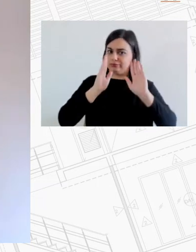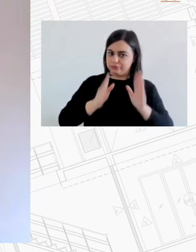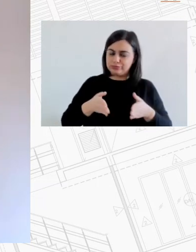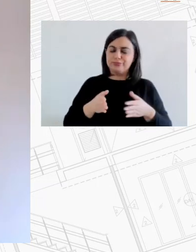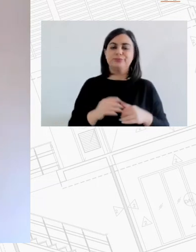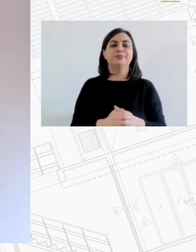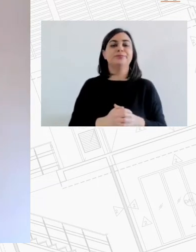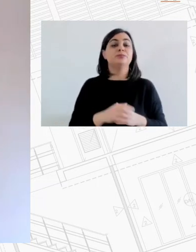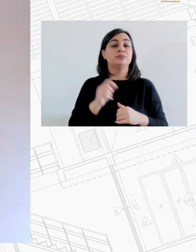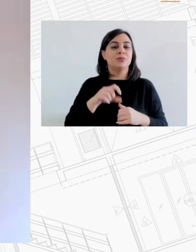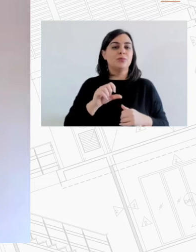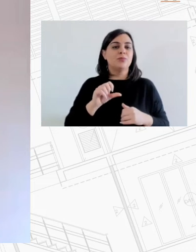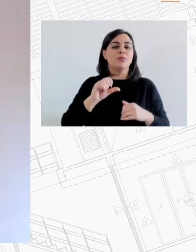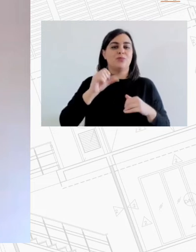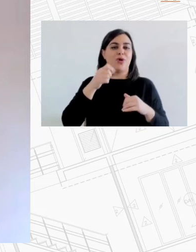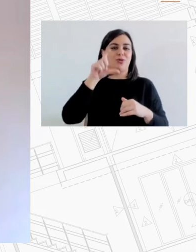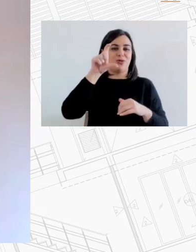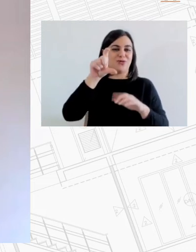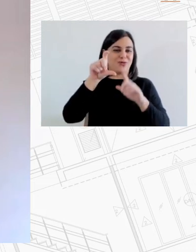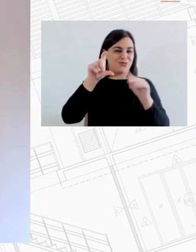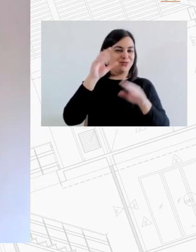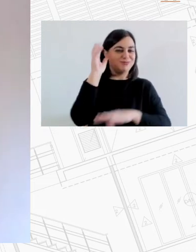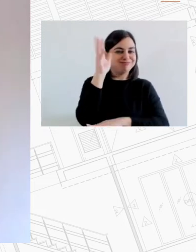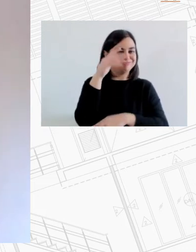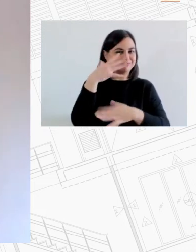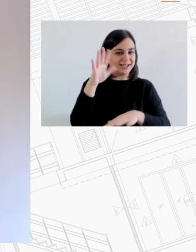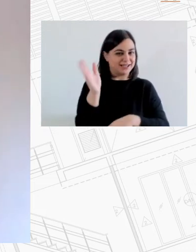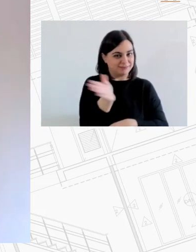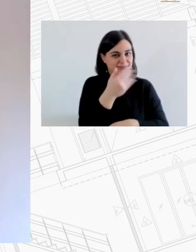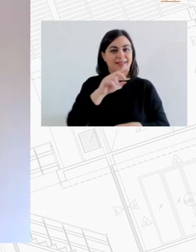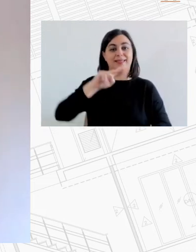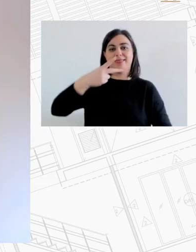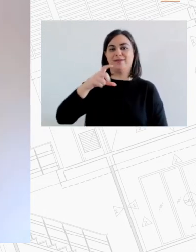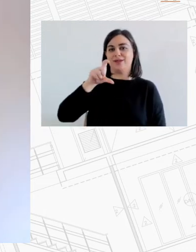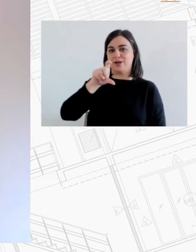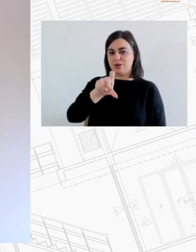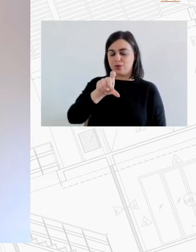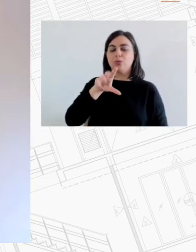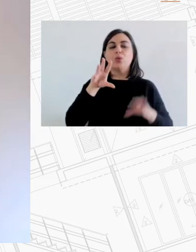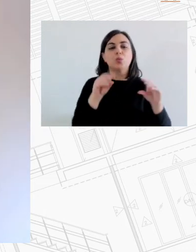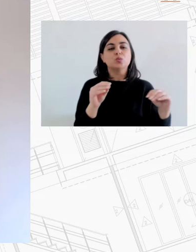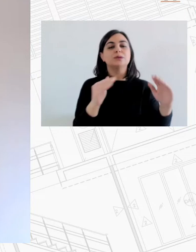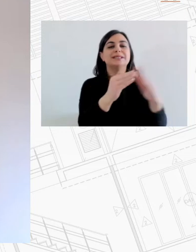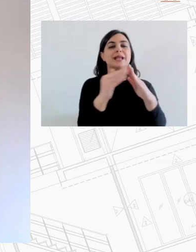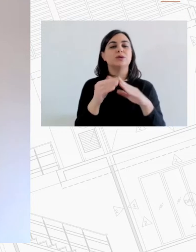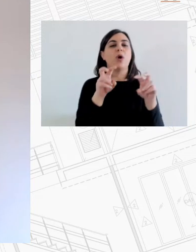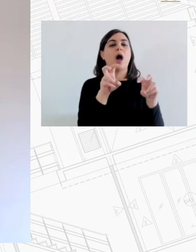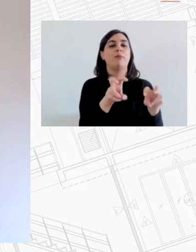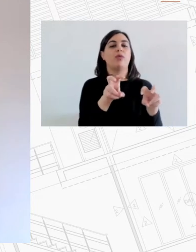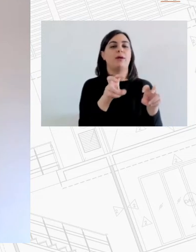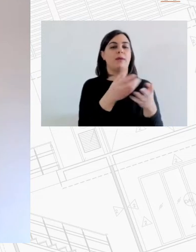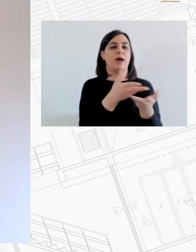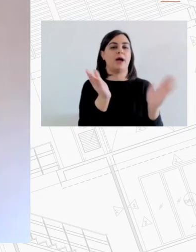συζήτησης το οποίο έχει τον τίτλο «Η αξιοποίηση του υπάρχοντος στεγαστικού αποθέματος» Πρώτος ομιλητής είναι ο κύριος Πάντους